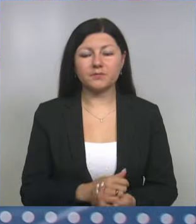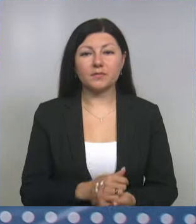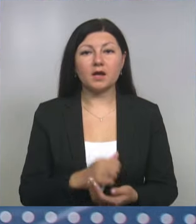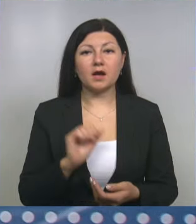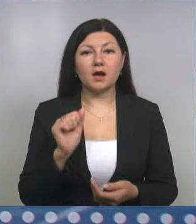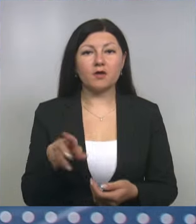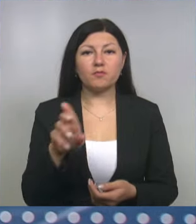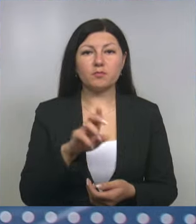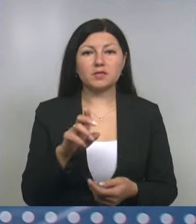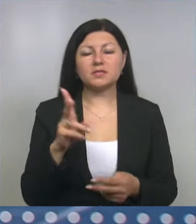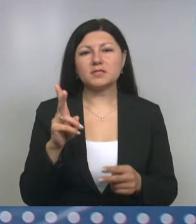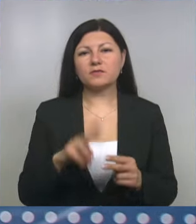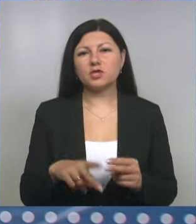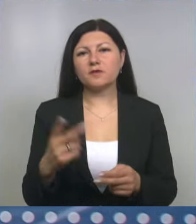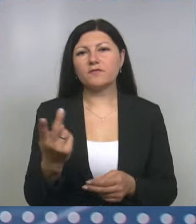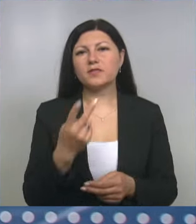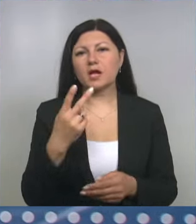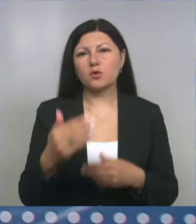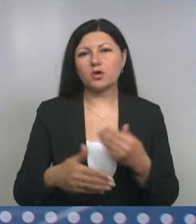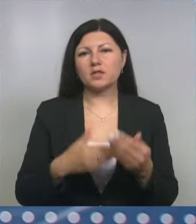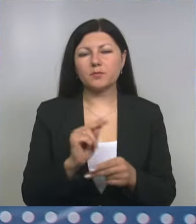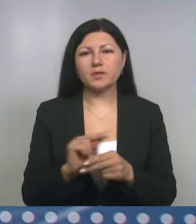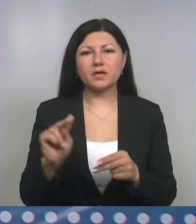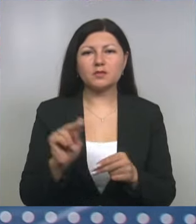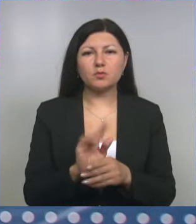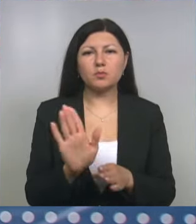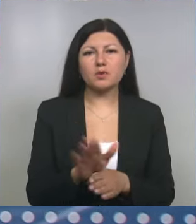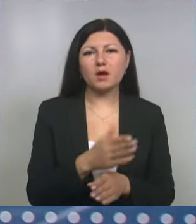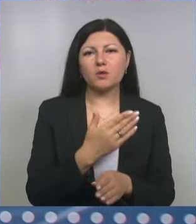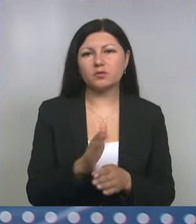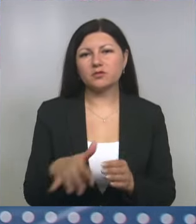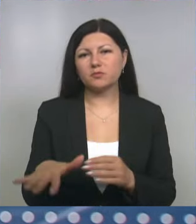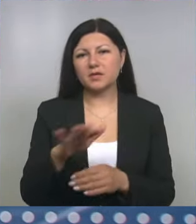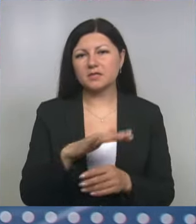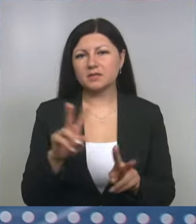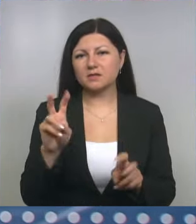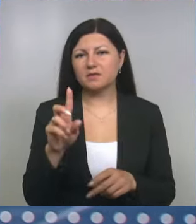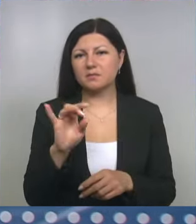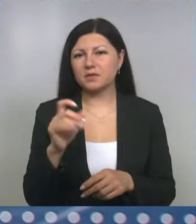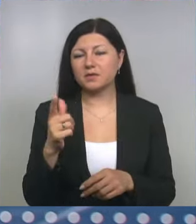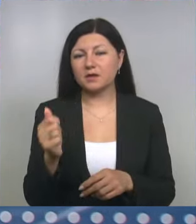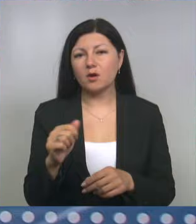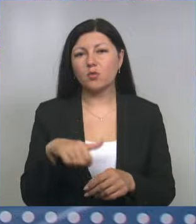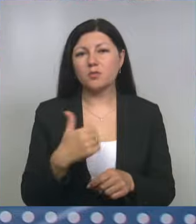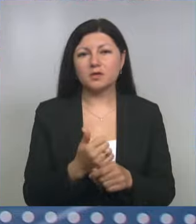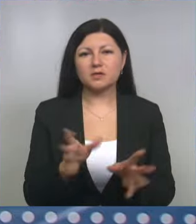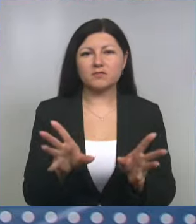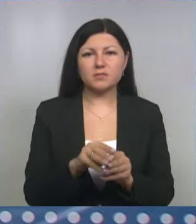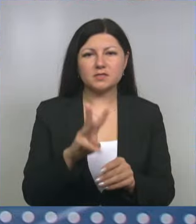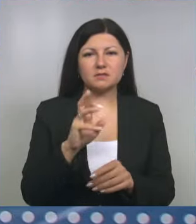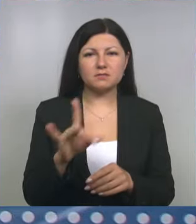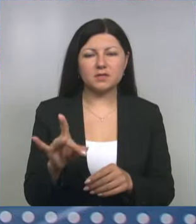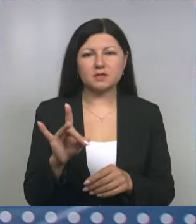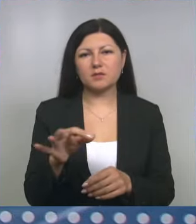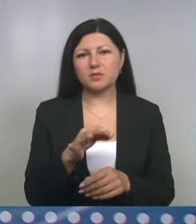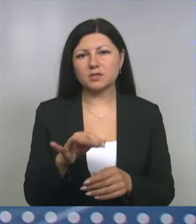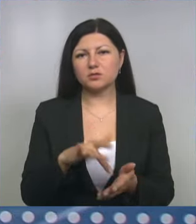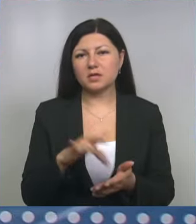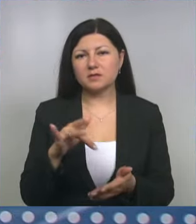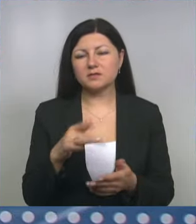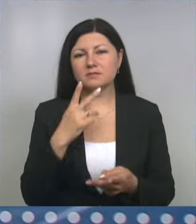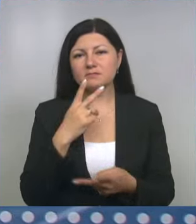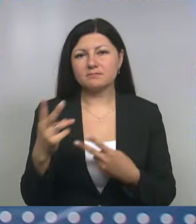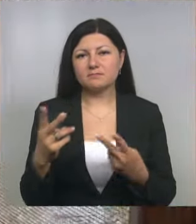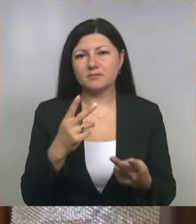А в Белгороде завершили второй этап реконструкции прогулочного пространства берега. Губернатор вместе с мэром областной столицы оценил